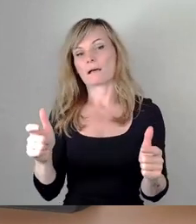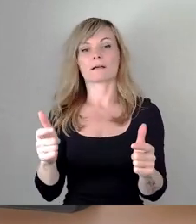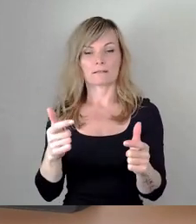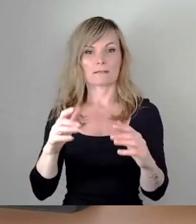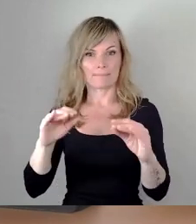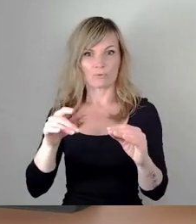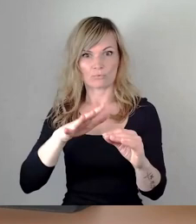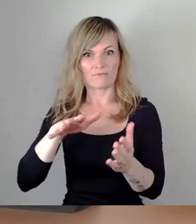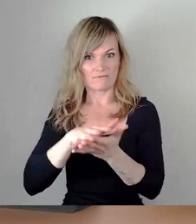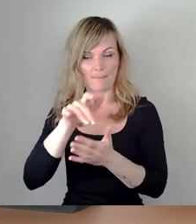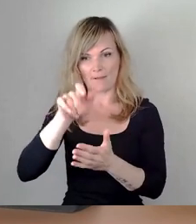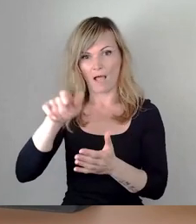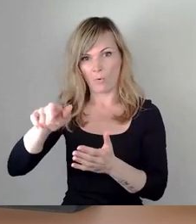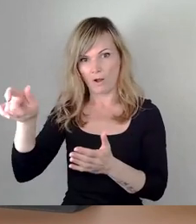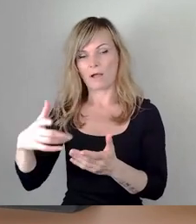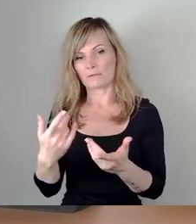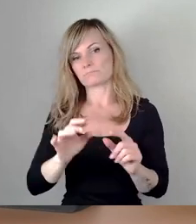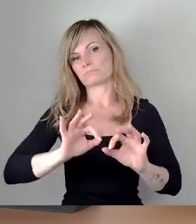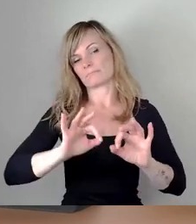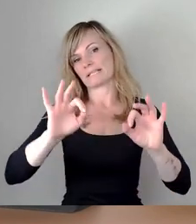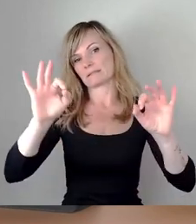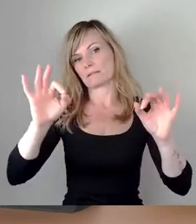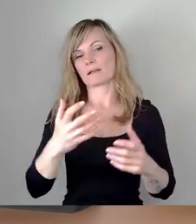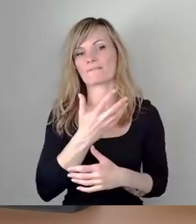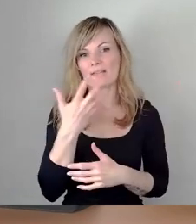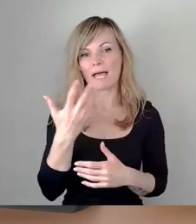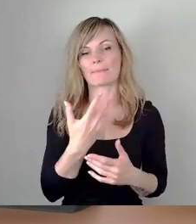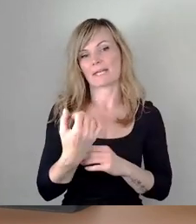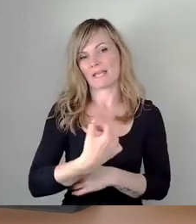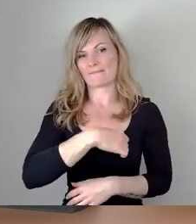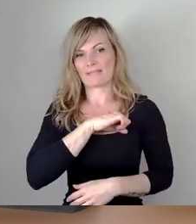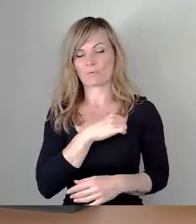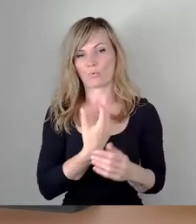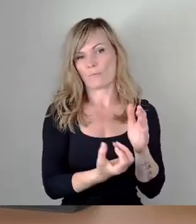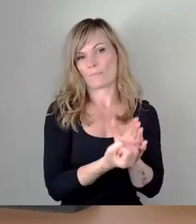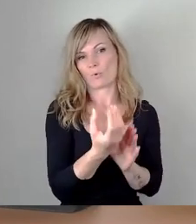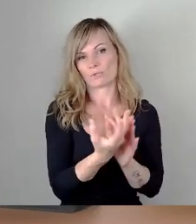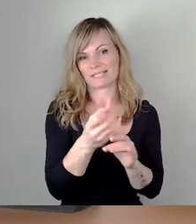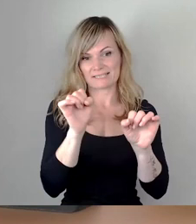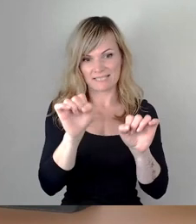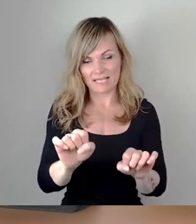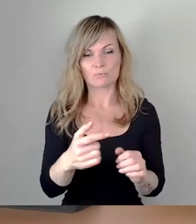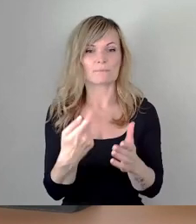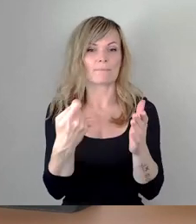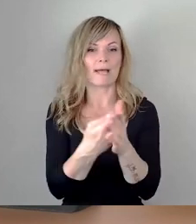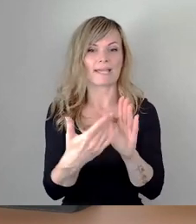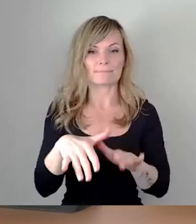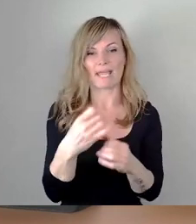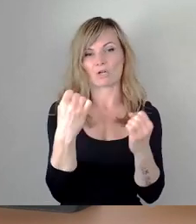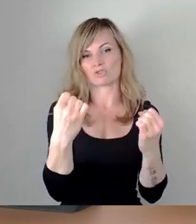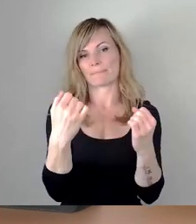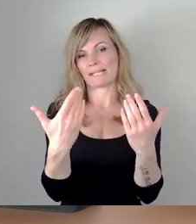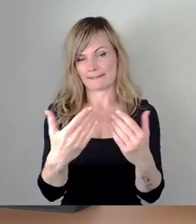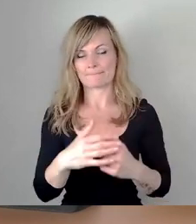wir die Wärmegewinnung produzieren und auch die Preisgestaltung stabilisieren. Aber es ist ein ganz